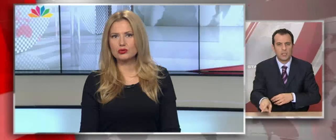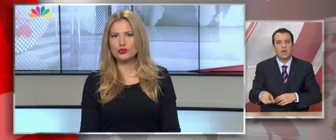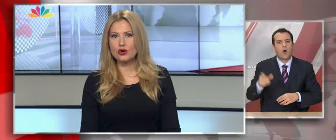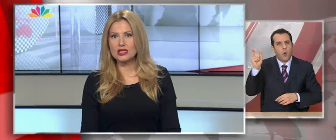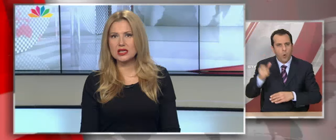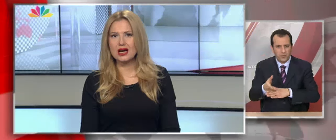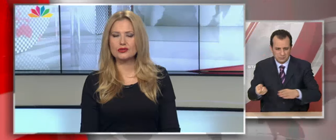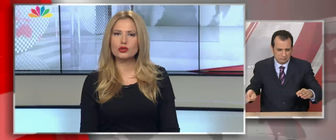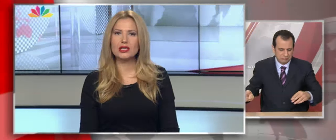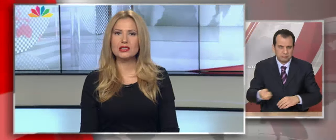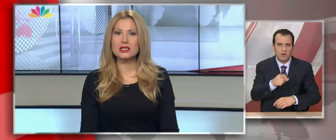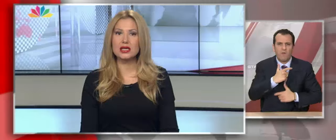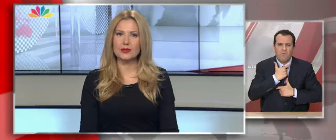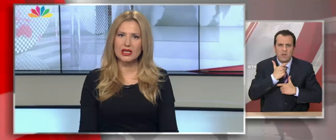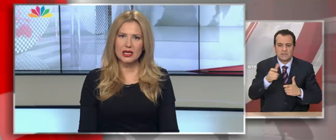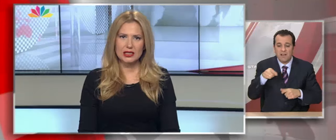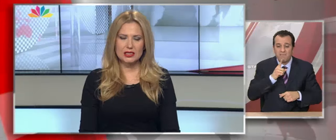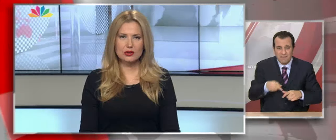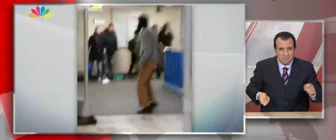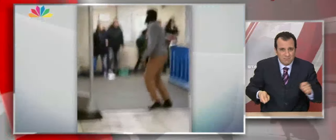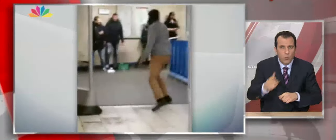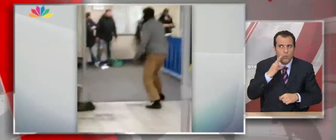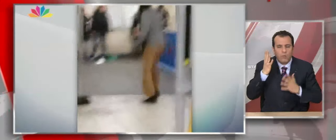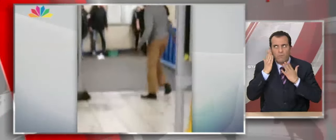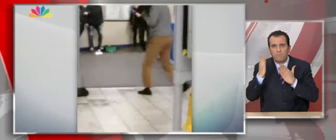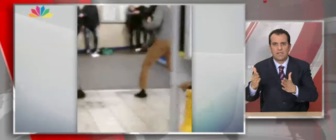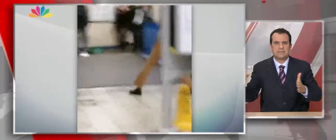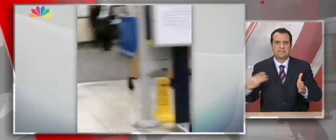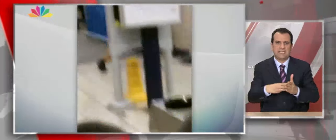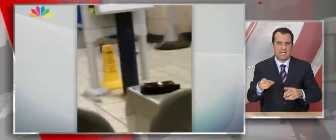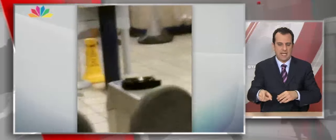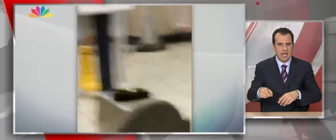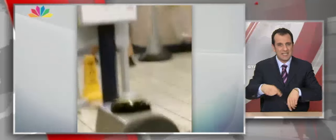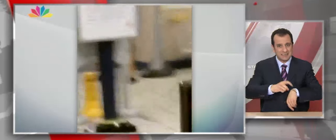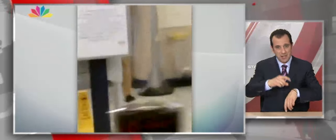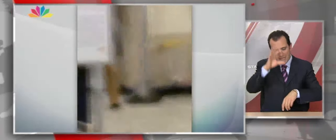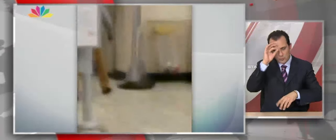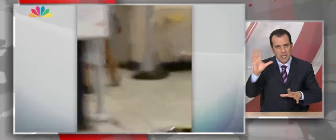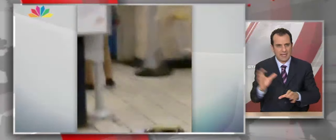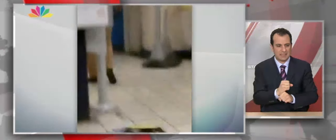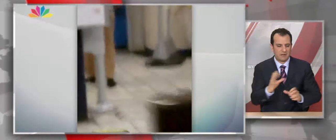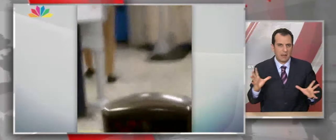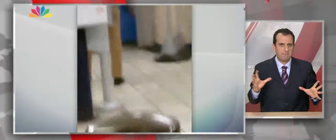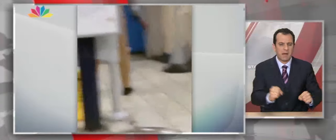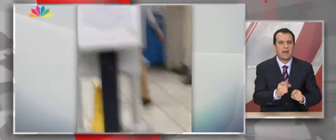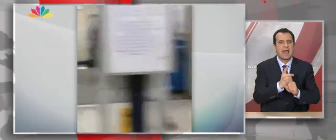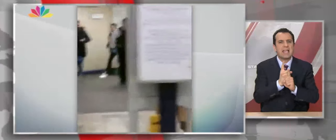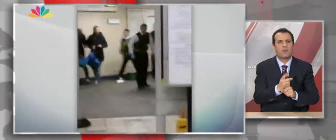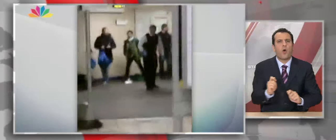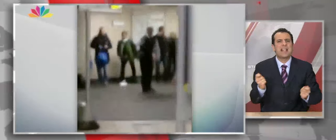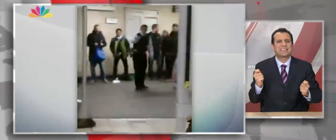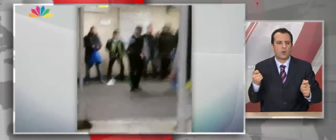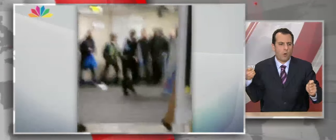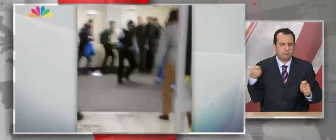θύματα του φώναζε αυτό είναι για τη Συρία. Η αστυνομία τελικά κατόρθωσε να τον ακινητοποιήσει με χρήση όπλου ηλεκτρικής εκένωσης.